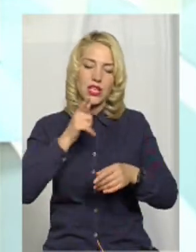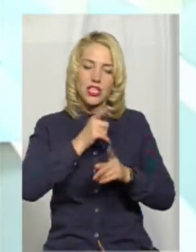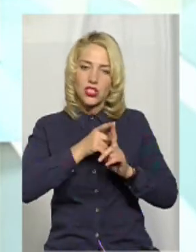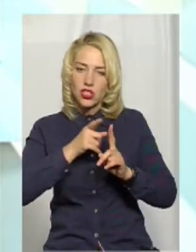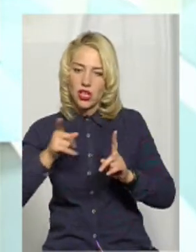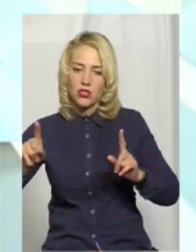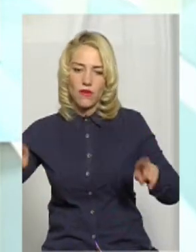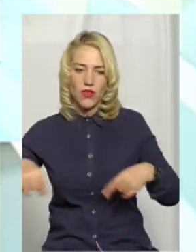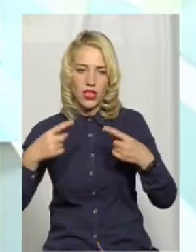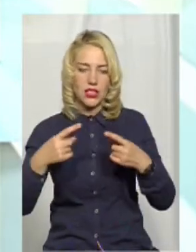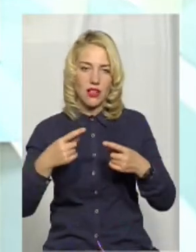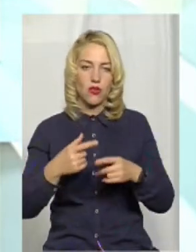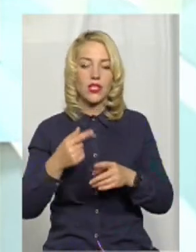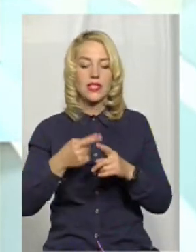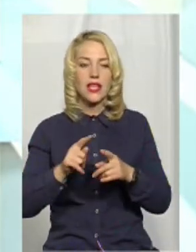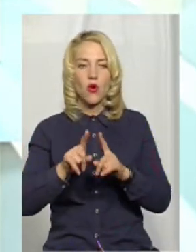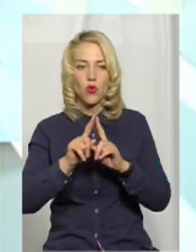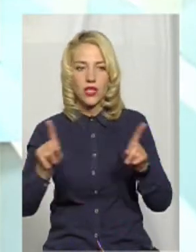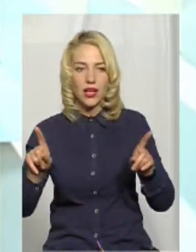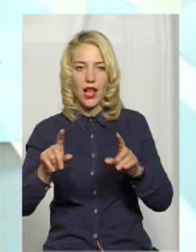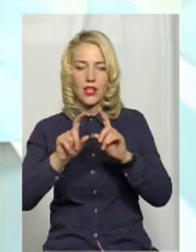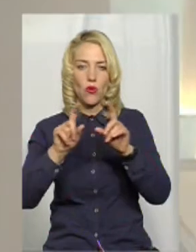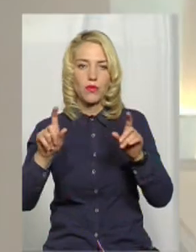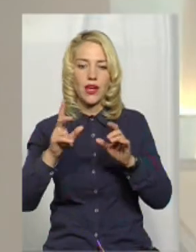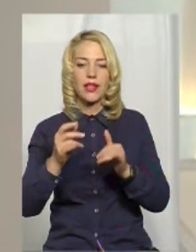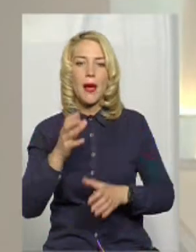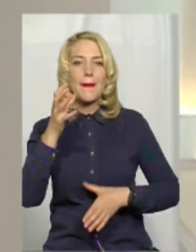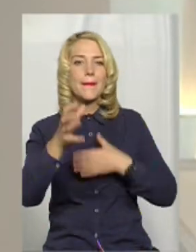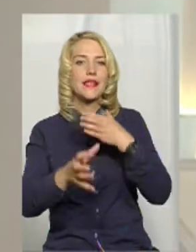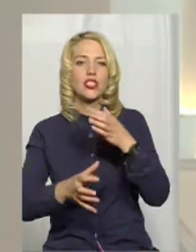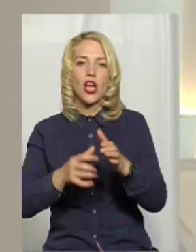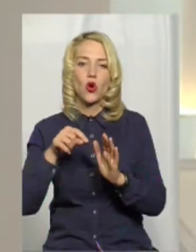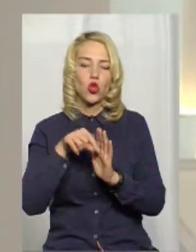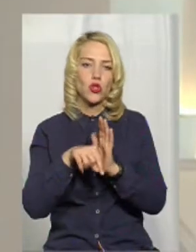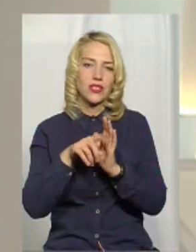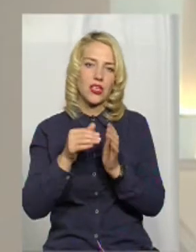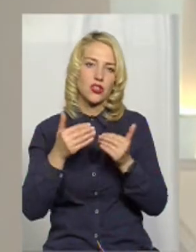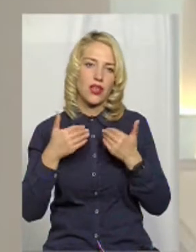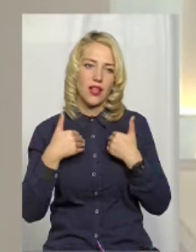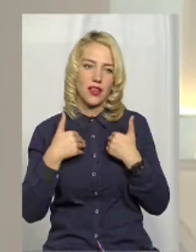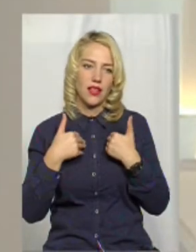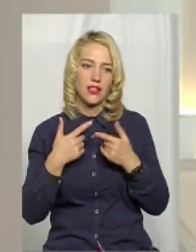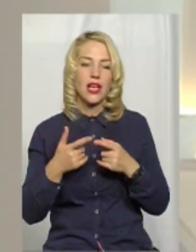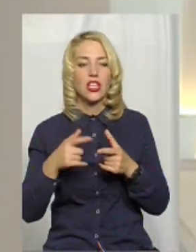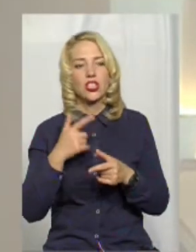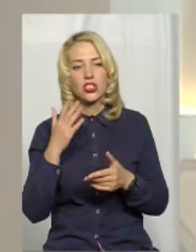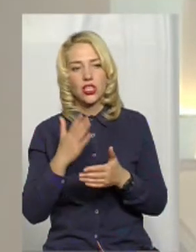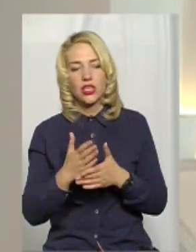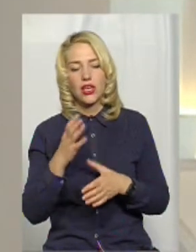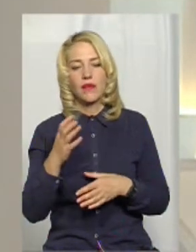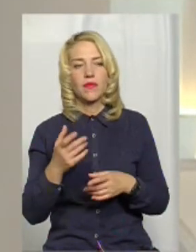унікальний об'єкт міжнародного значення для нас. А чи є на Хмельниччині пам'ятки, які